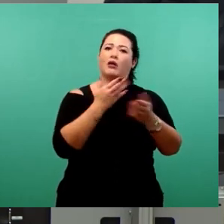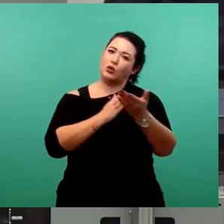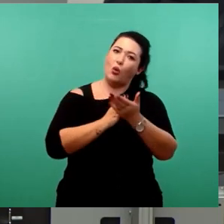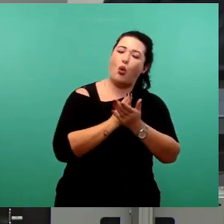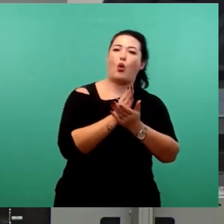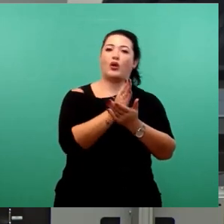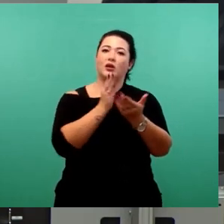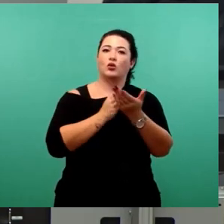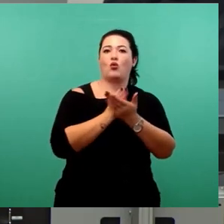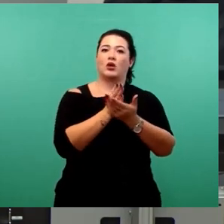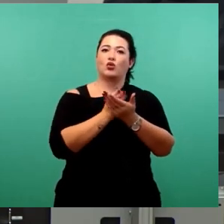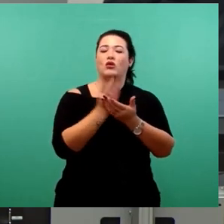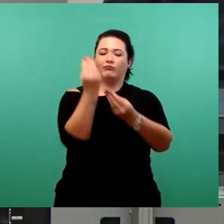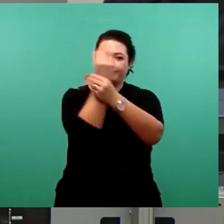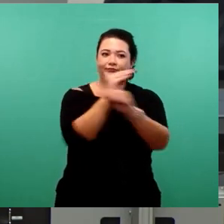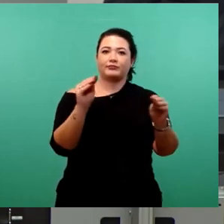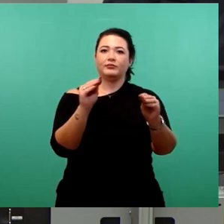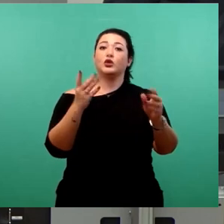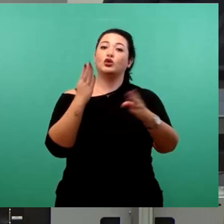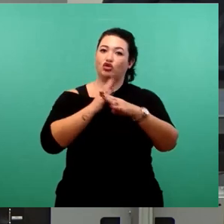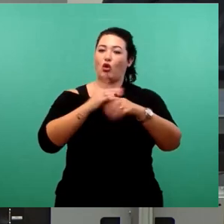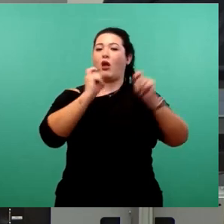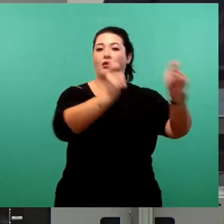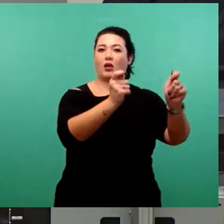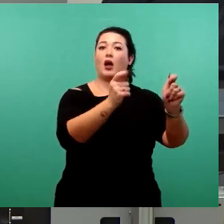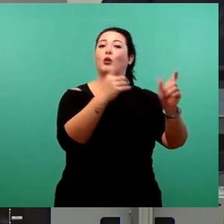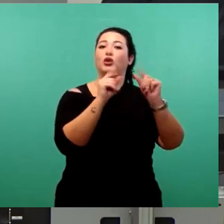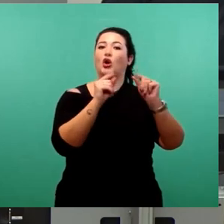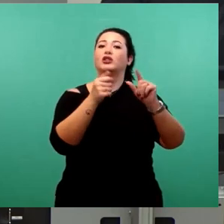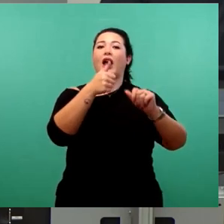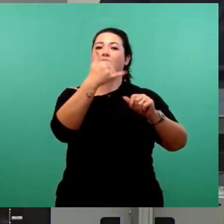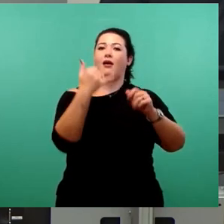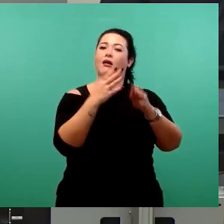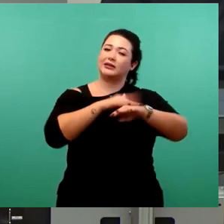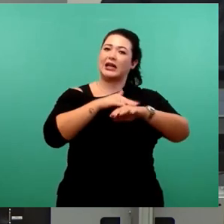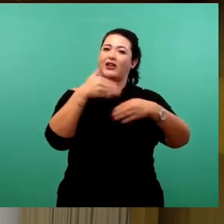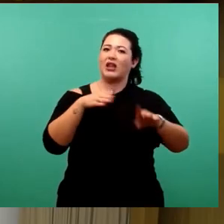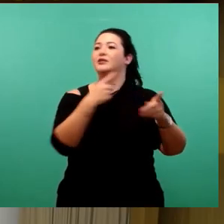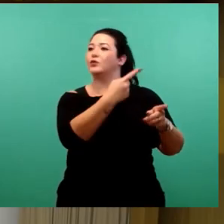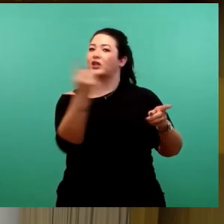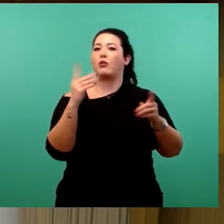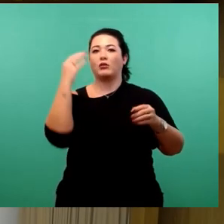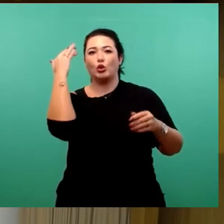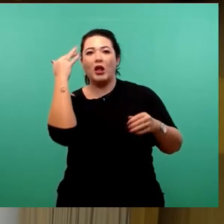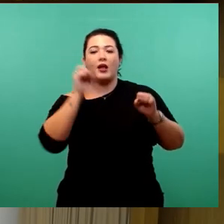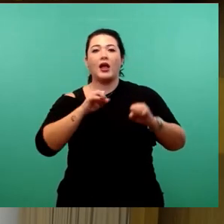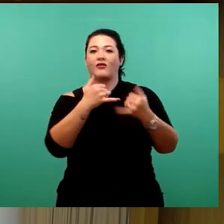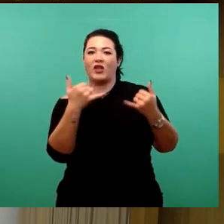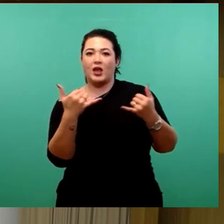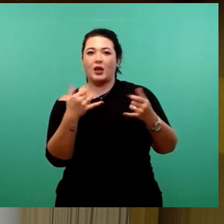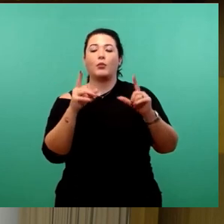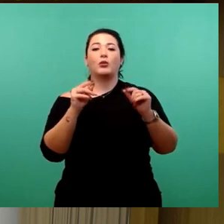ein Jahr lang dazu Gedanken machen. Erstens. Wir stärken den Beschluss des Stadtrats vom Dezember bis 2035,